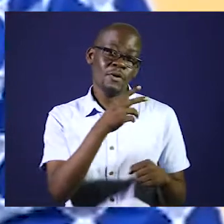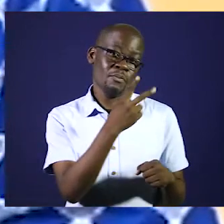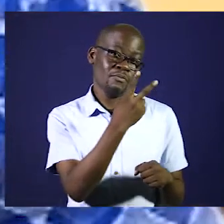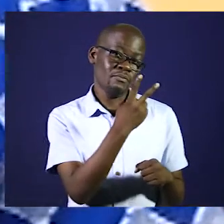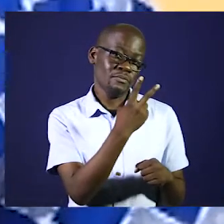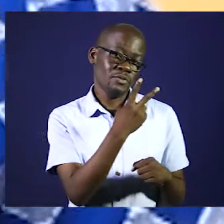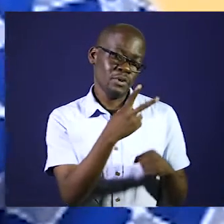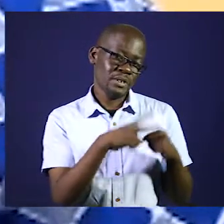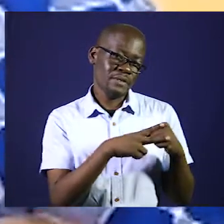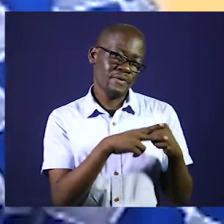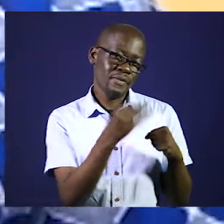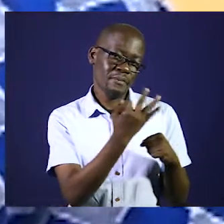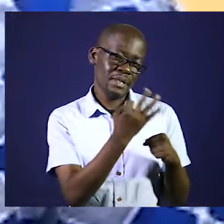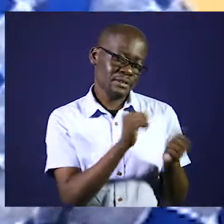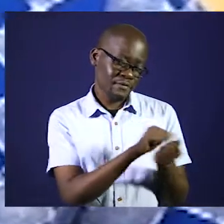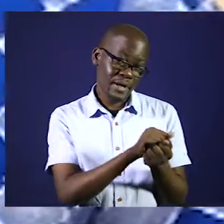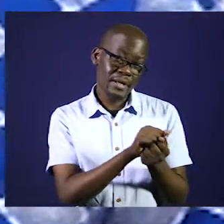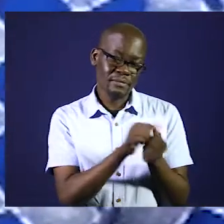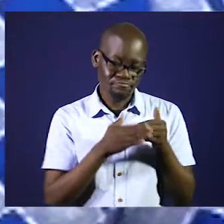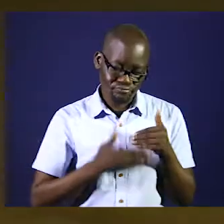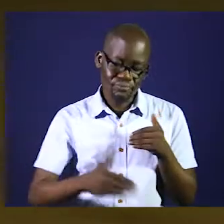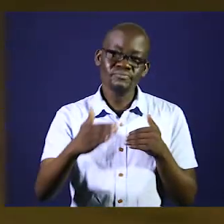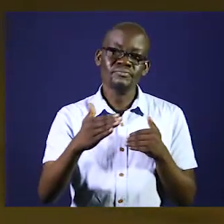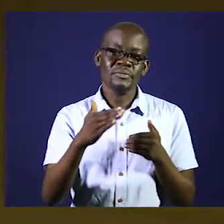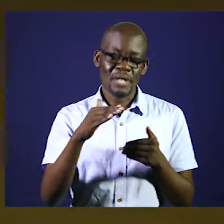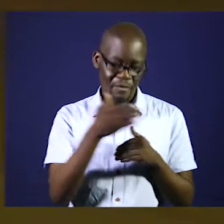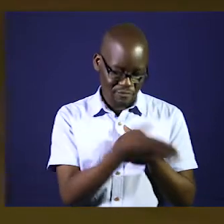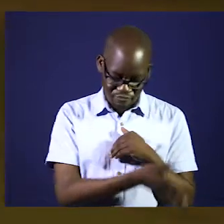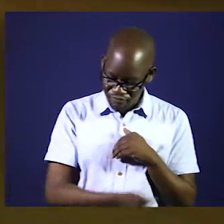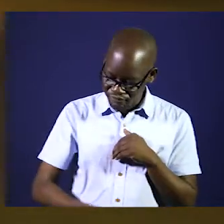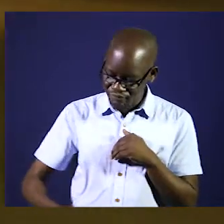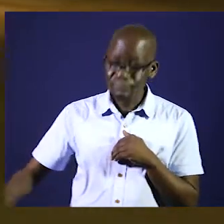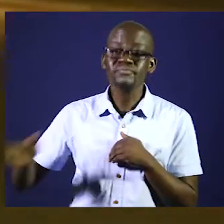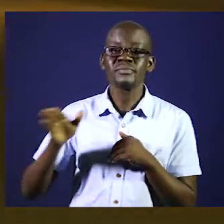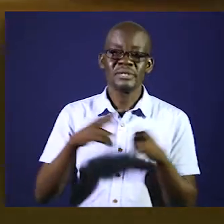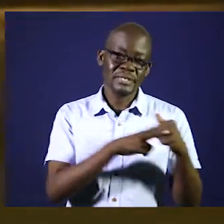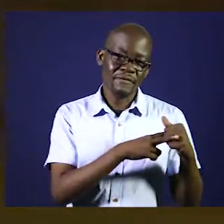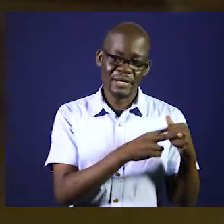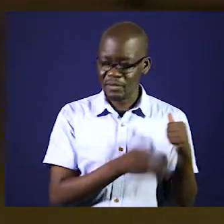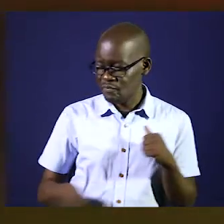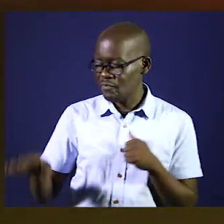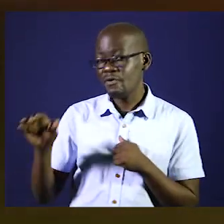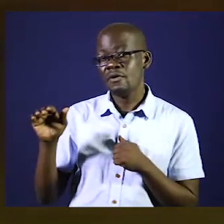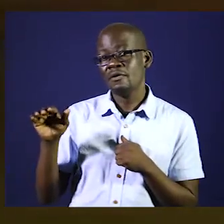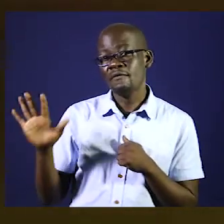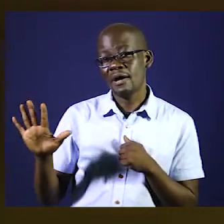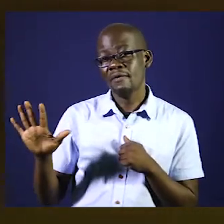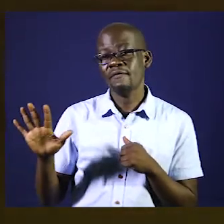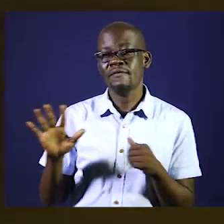Very effective, Friday 27th March 2020, there will be a daily curfew from 7pm to